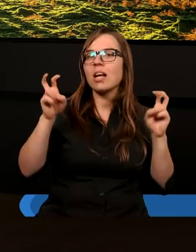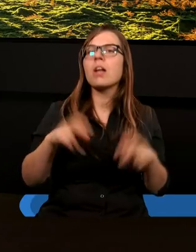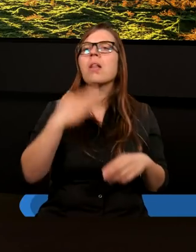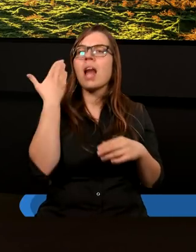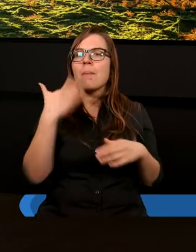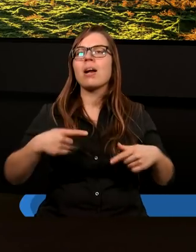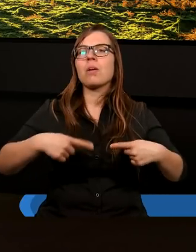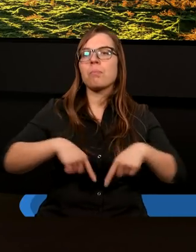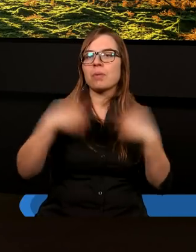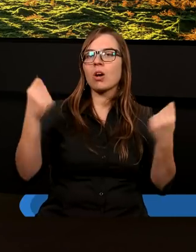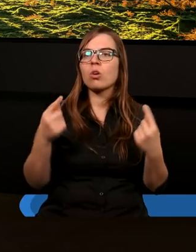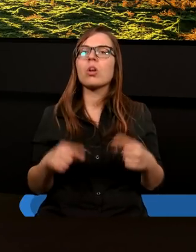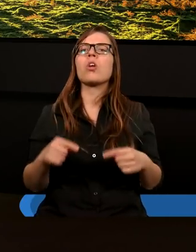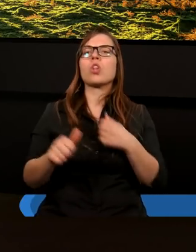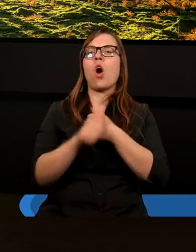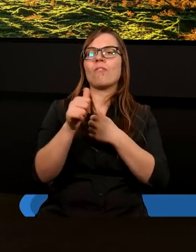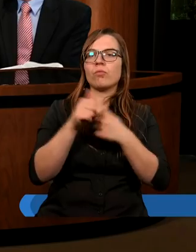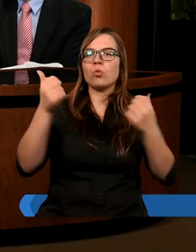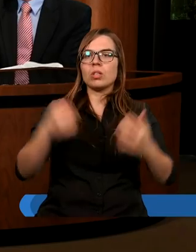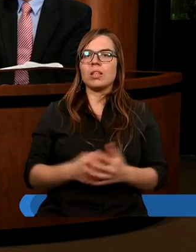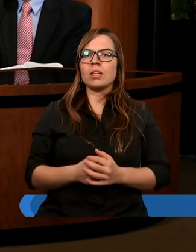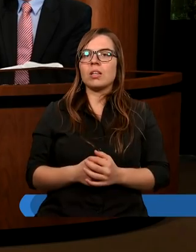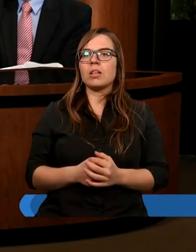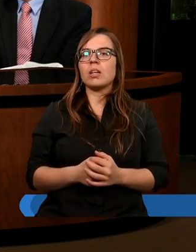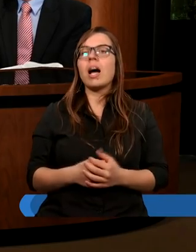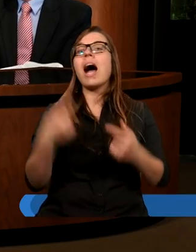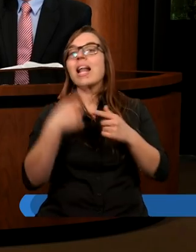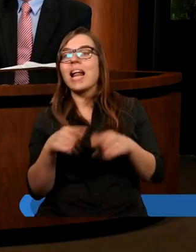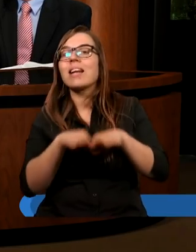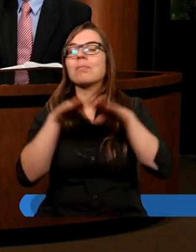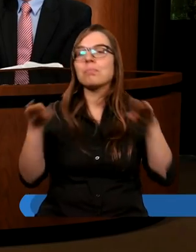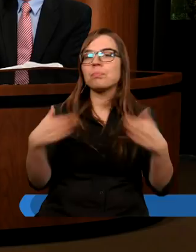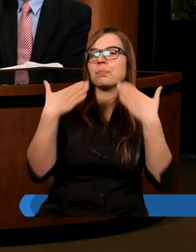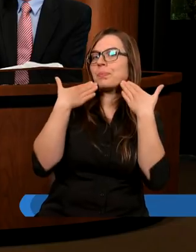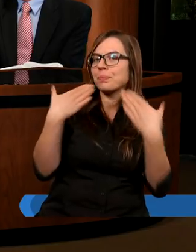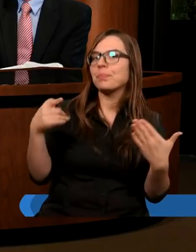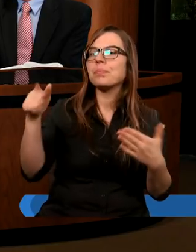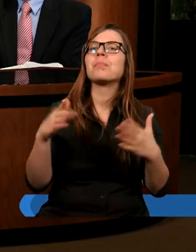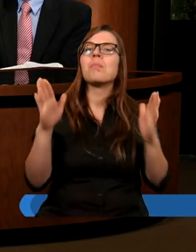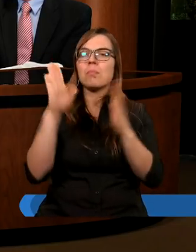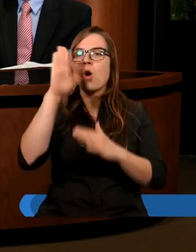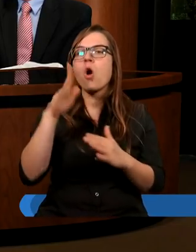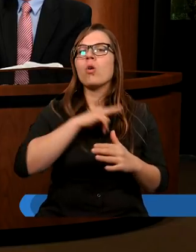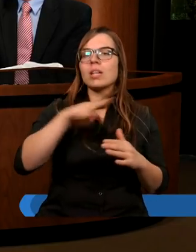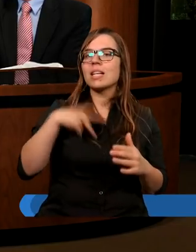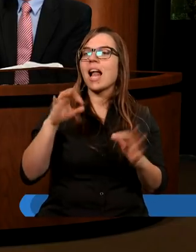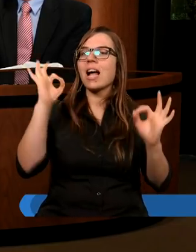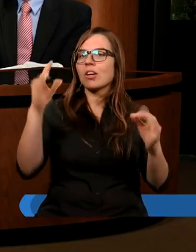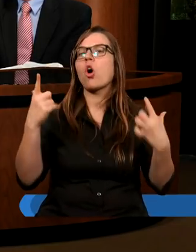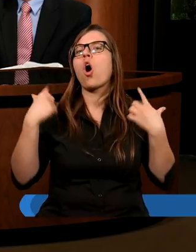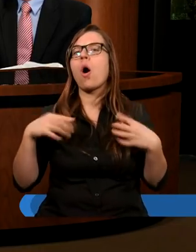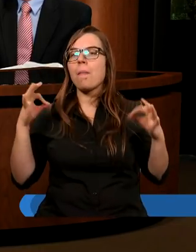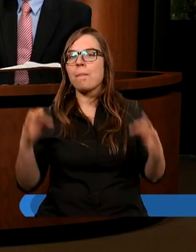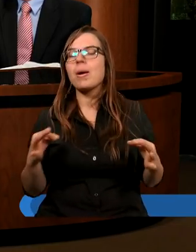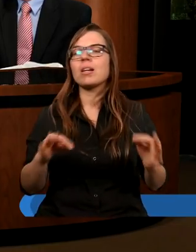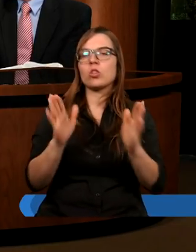najbardziej przekonywujący dowód. Zanim się rozstaniemy, podziękujemy naszemu Panu Bogu za Jego obecność,